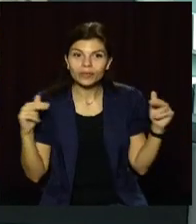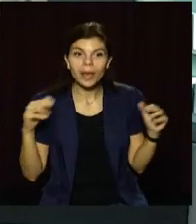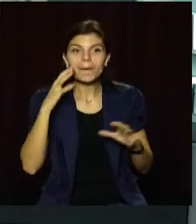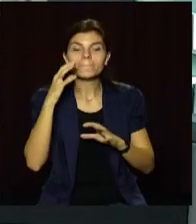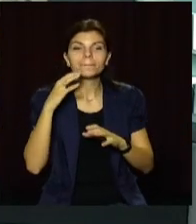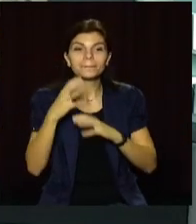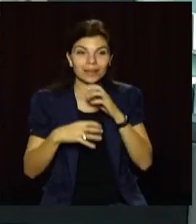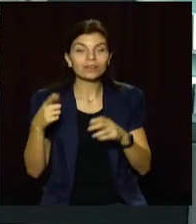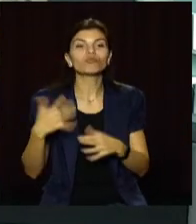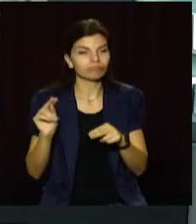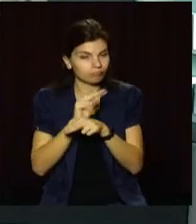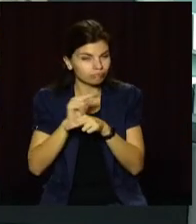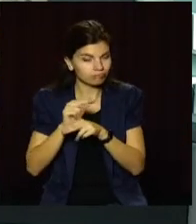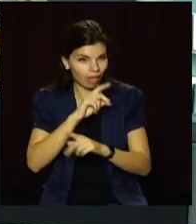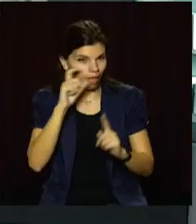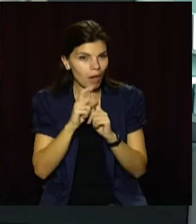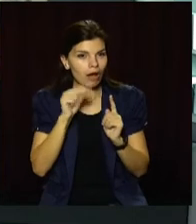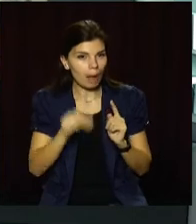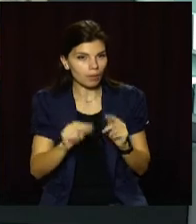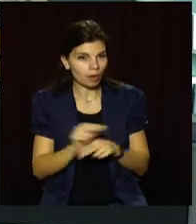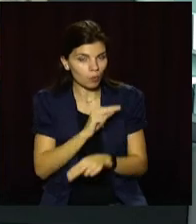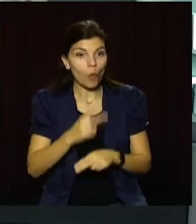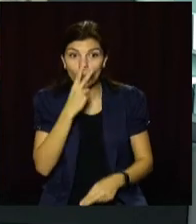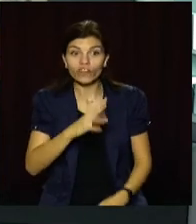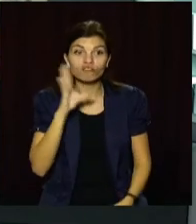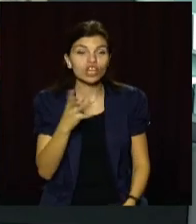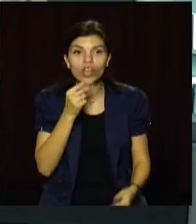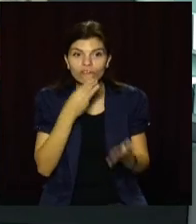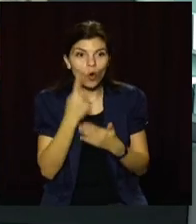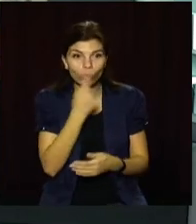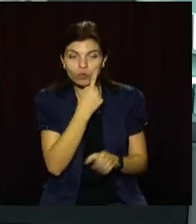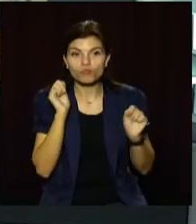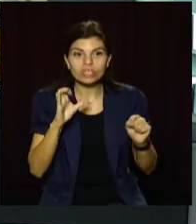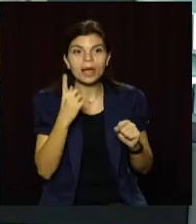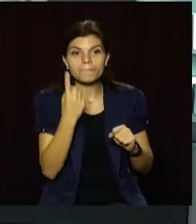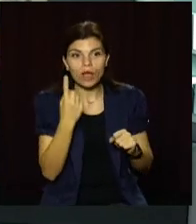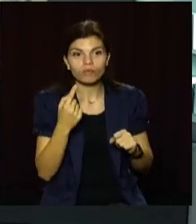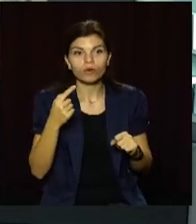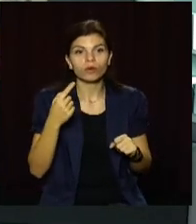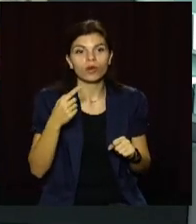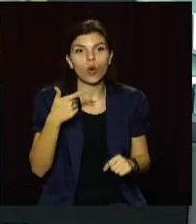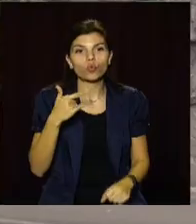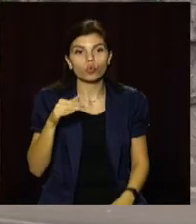планетарії завершили капітальний ремонт. Побачити все на власні очі можна вже з 1 грудня.